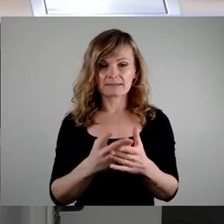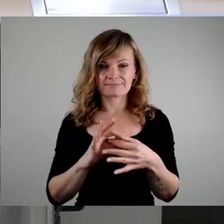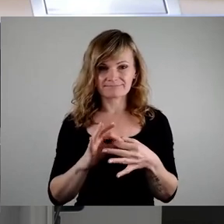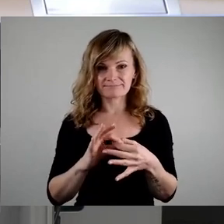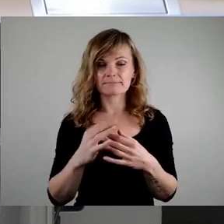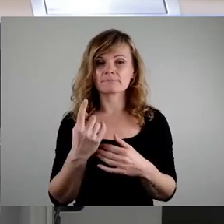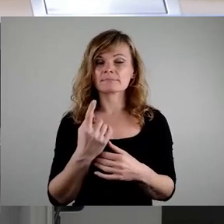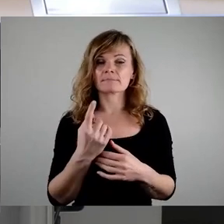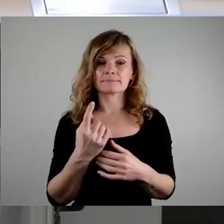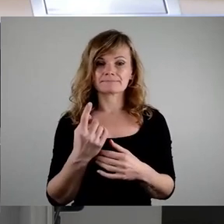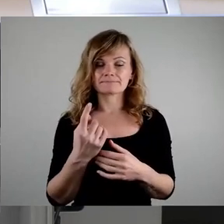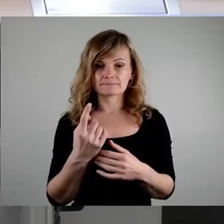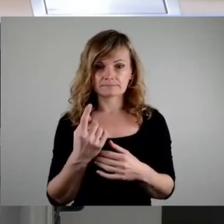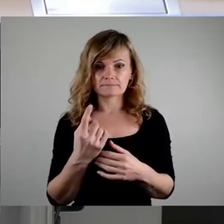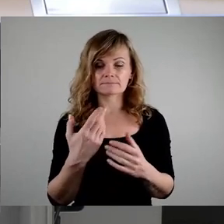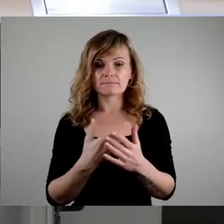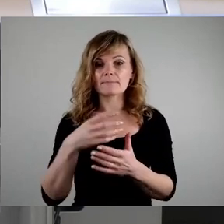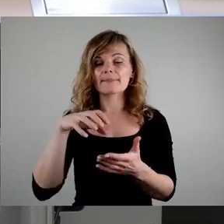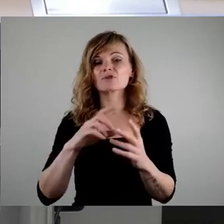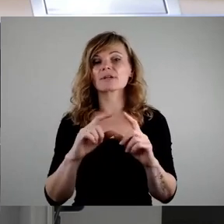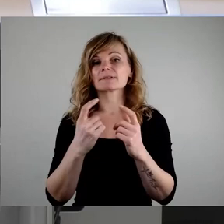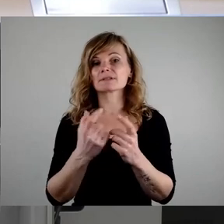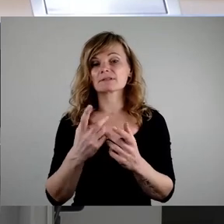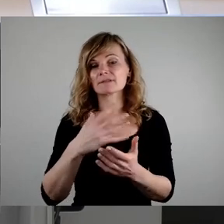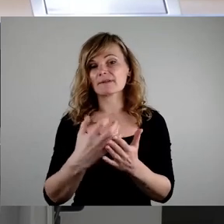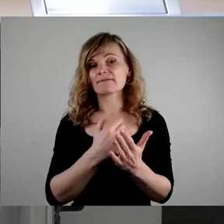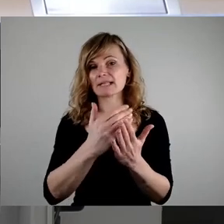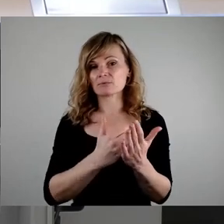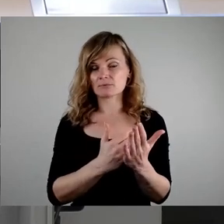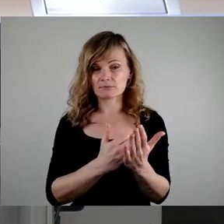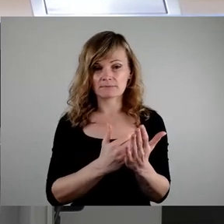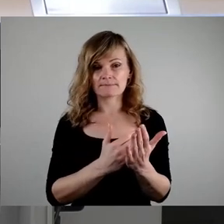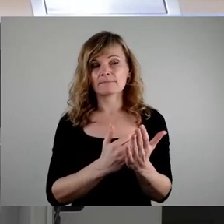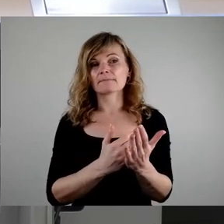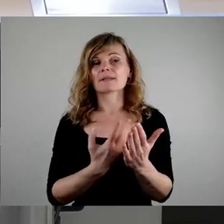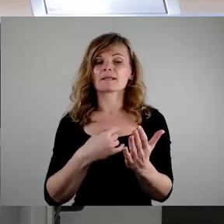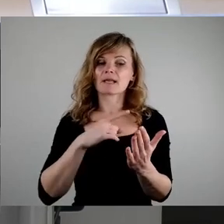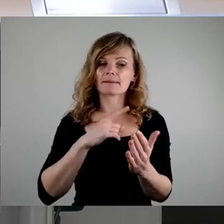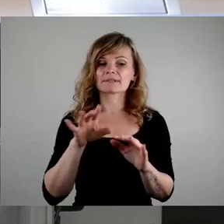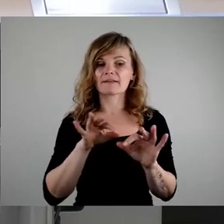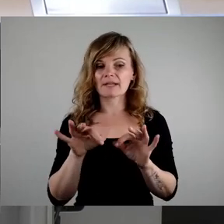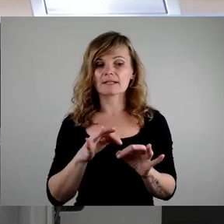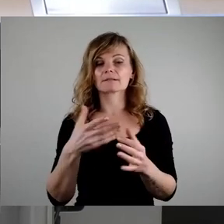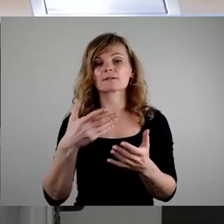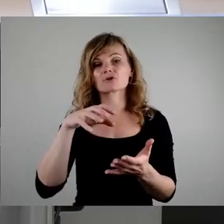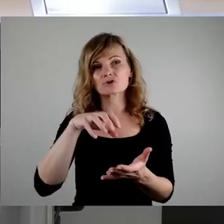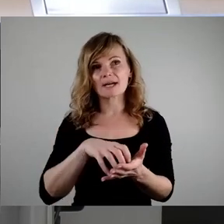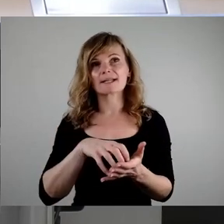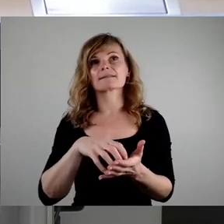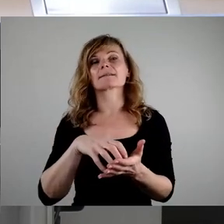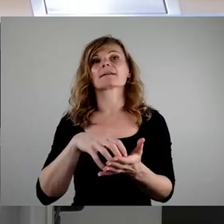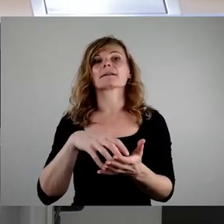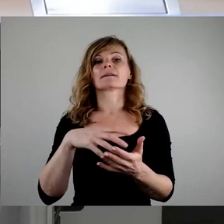diese Stadtbezirksverfassung und die selbstgewählten, direktgewählten Stadtbezirksbeiräte